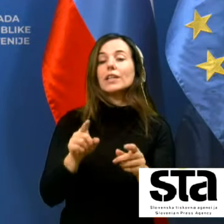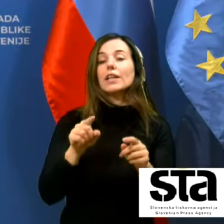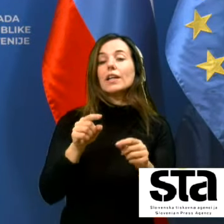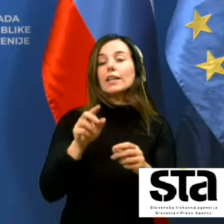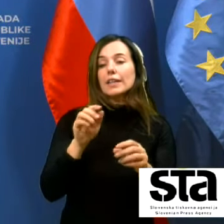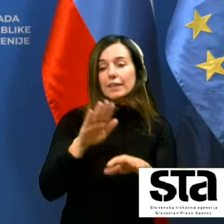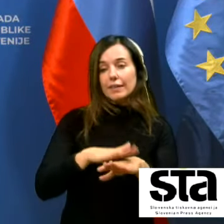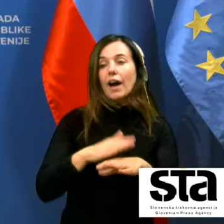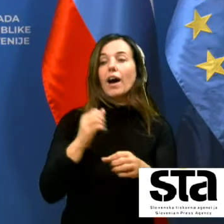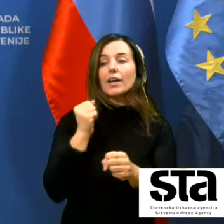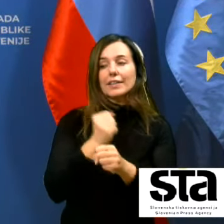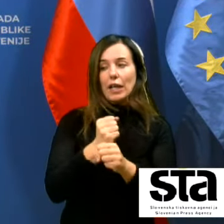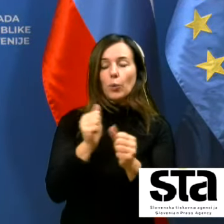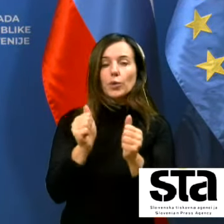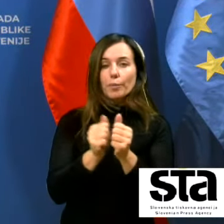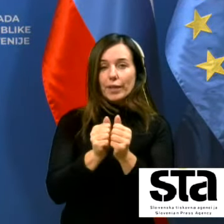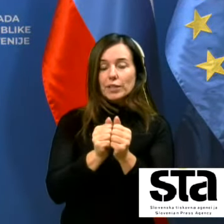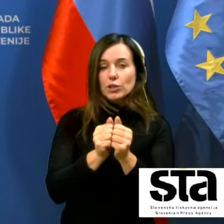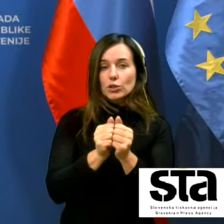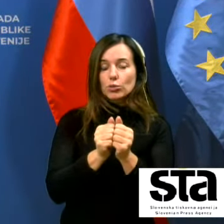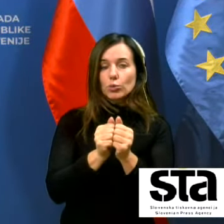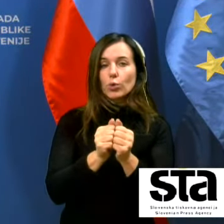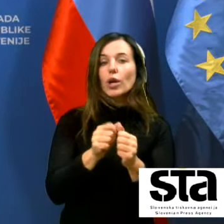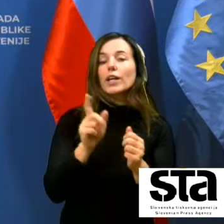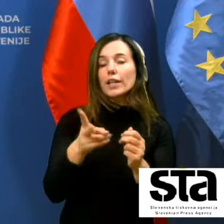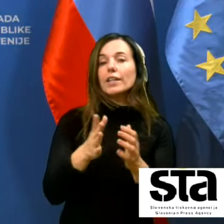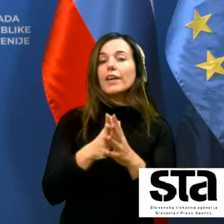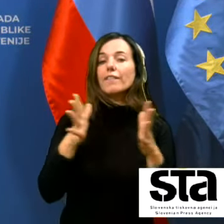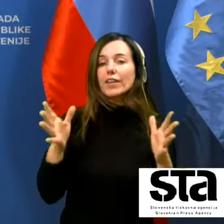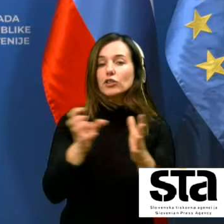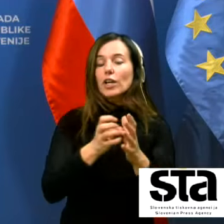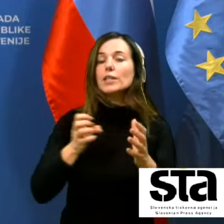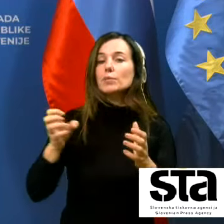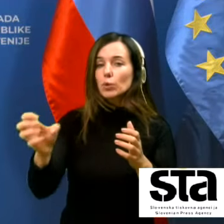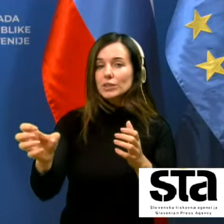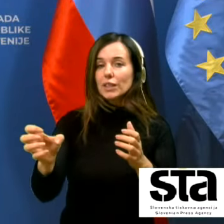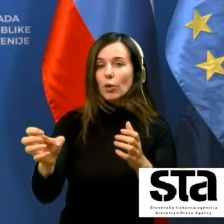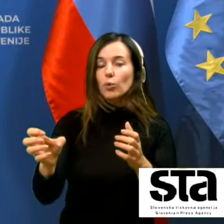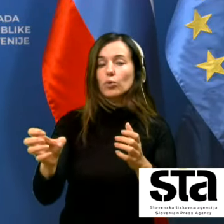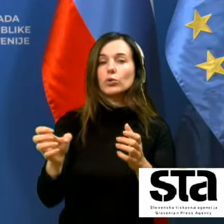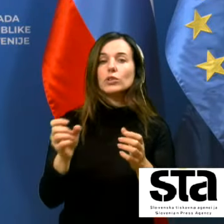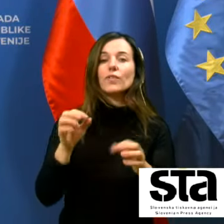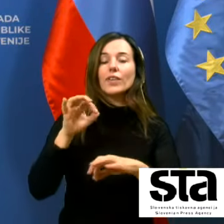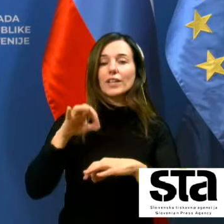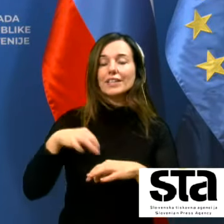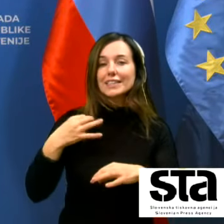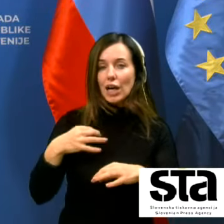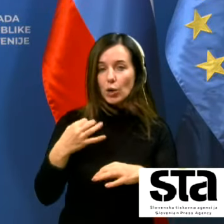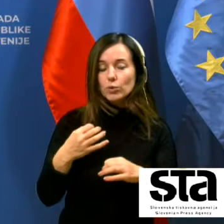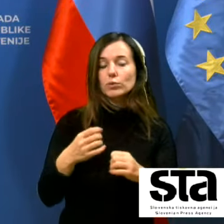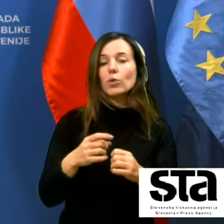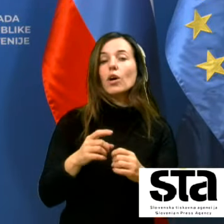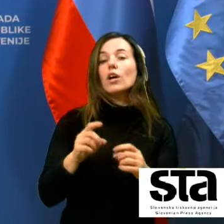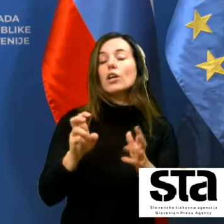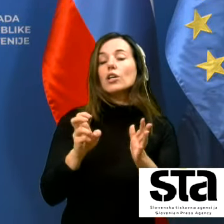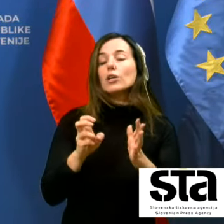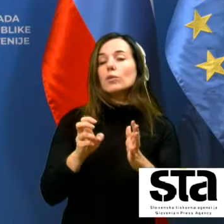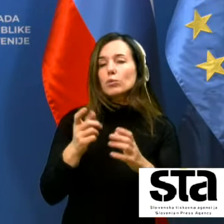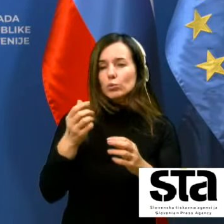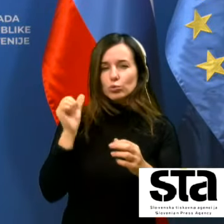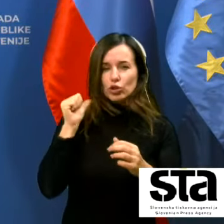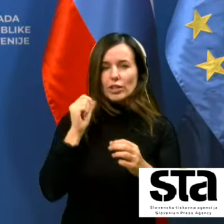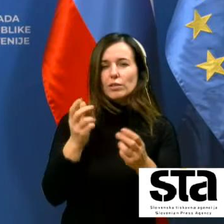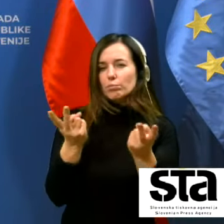na samem delovnem mestu kjer je večja izpostavljenost gotovo v zdravstvu včeraj sem odgovarjal na podobne